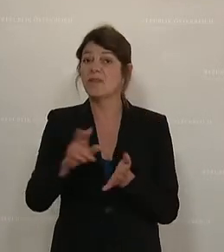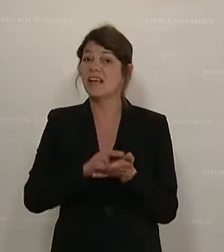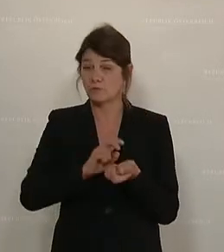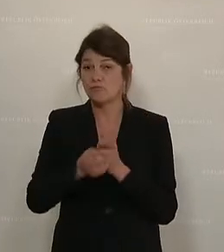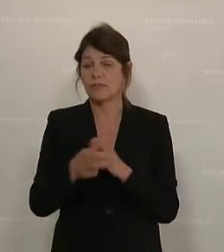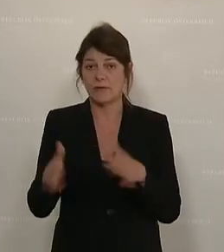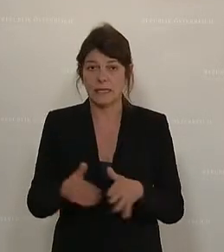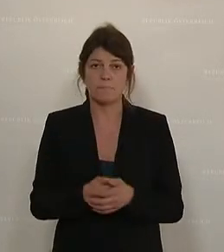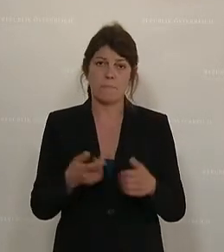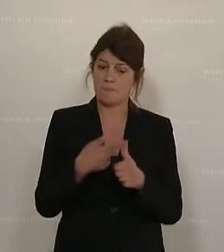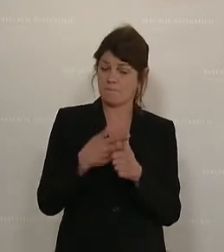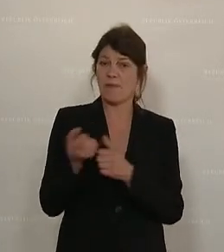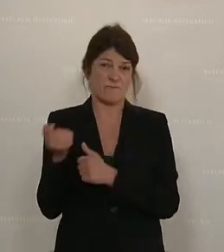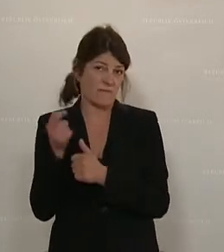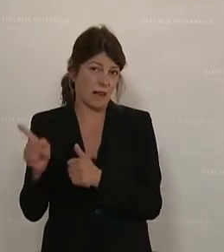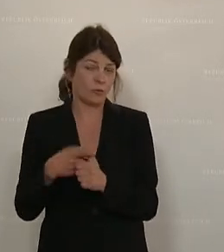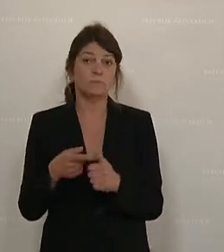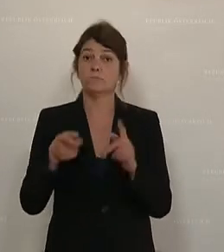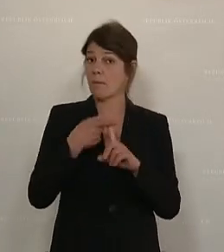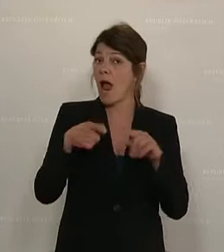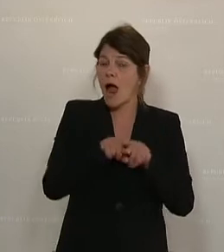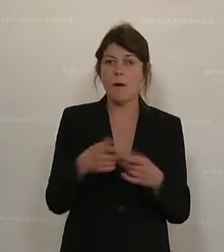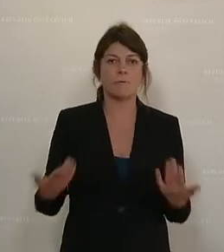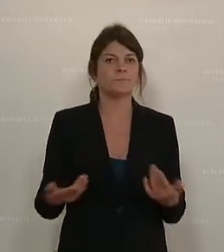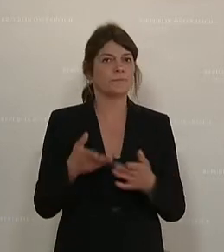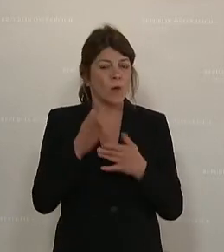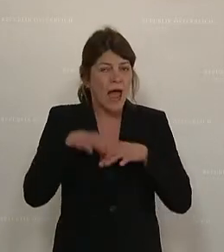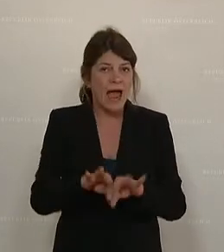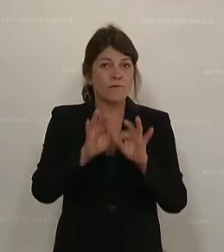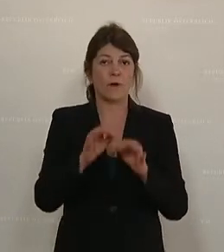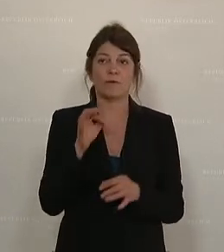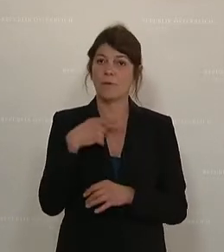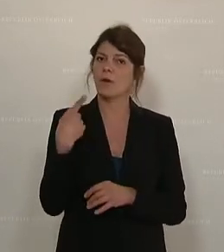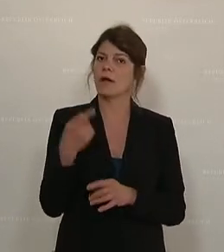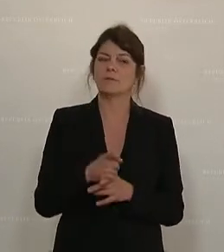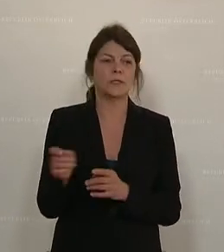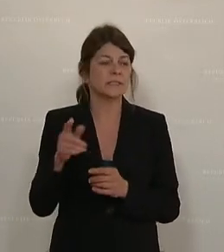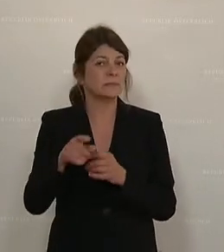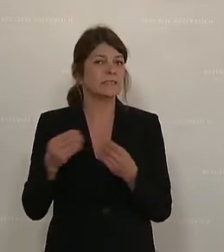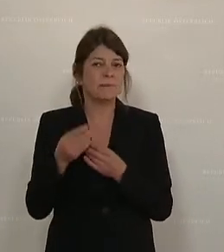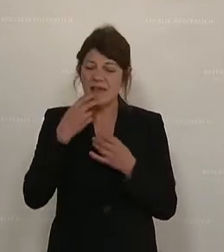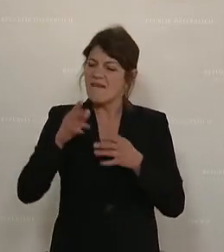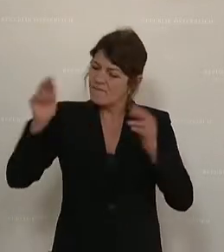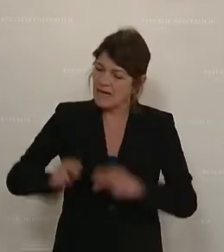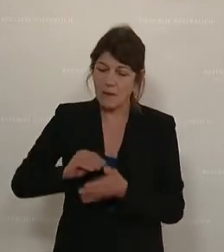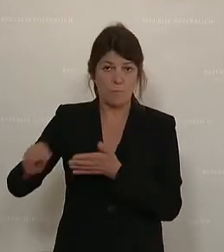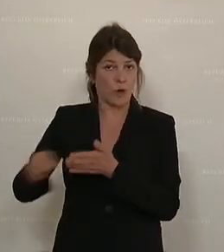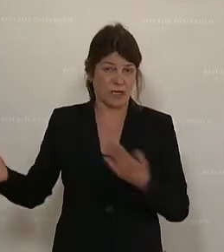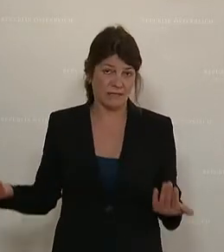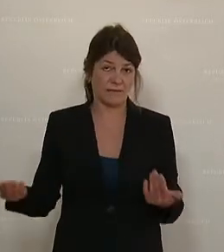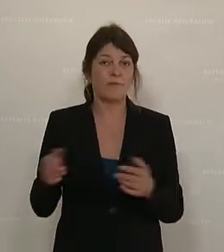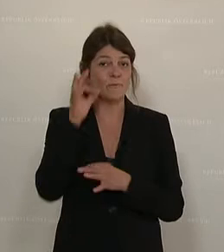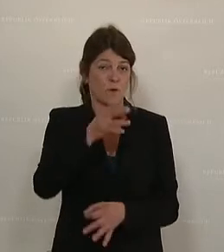gesetzt. Einerseits in der Verwaltung, aber auch durch die Einführung des One-Only-Prinzip in der Reduktion der Bürokratie für die